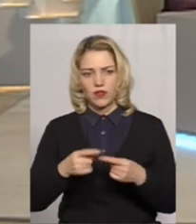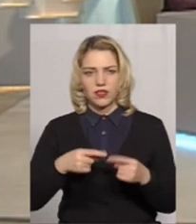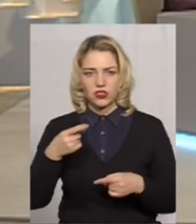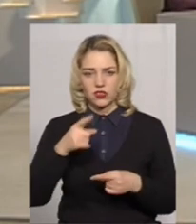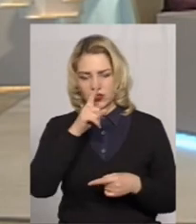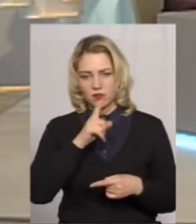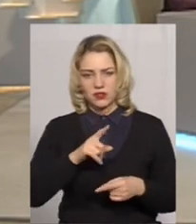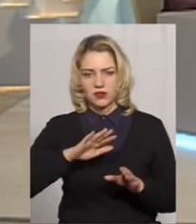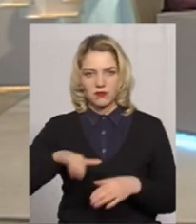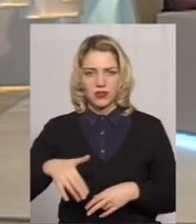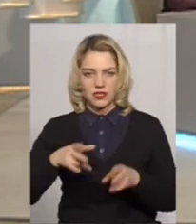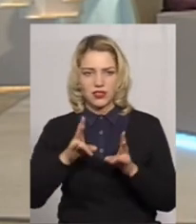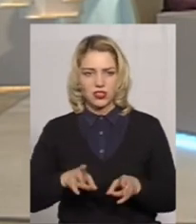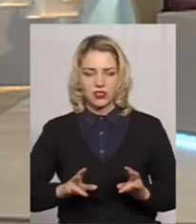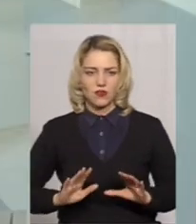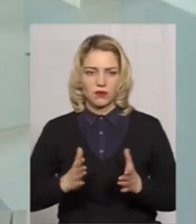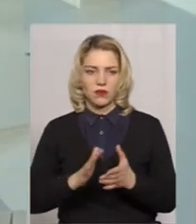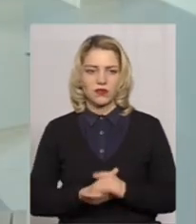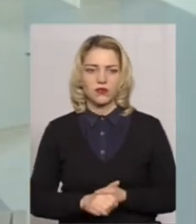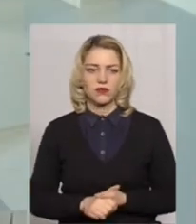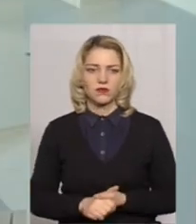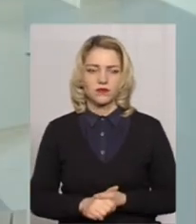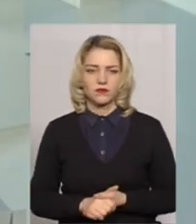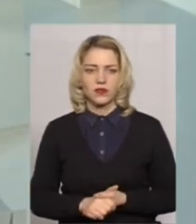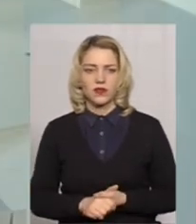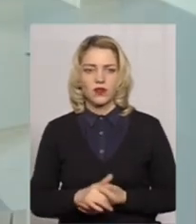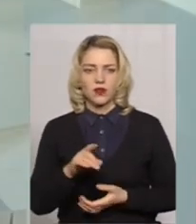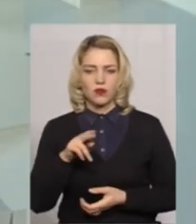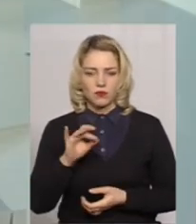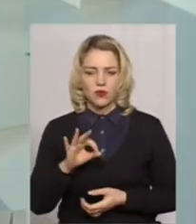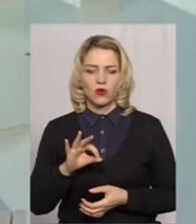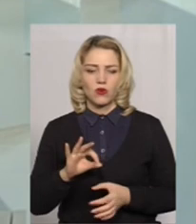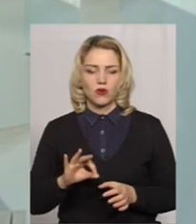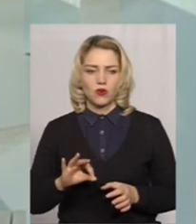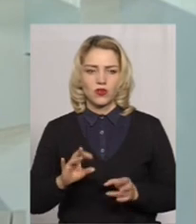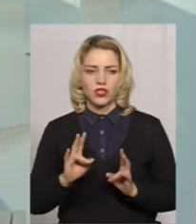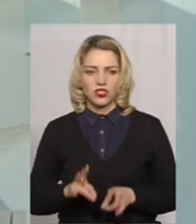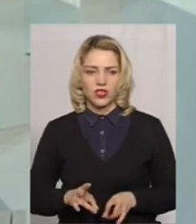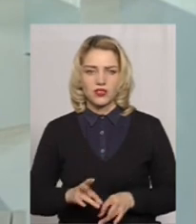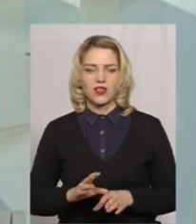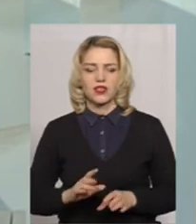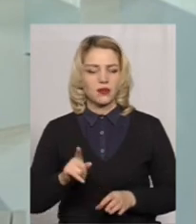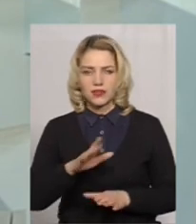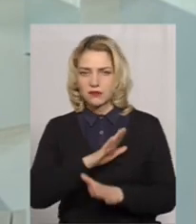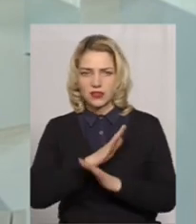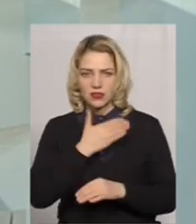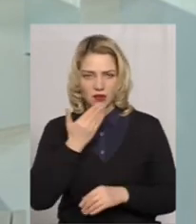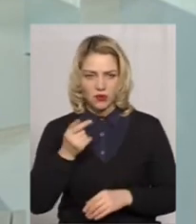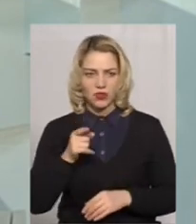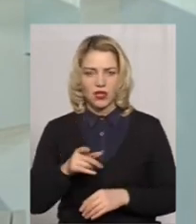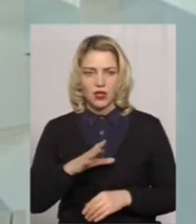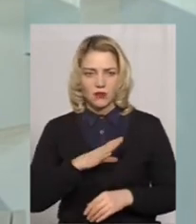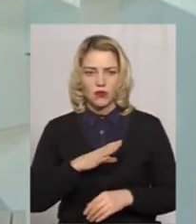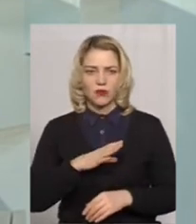через місяць після настання нещасного випадку. Про настання нещасного випадку. Там не був смертельний нещасний випадок, там був